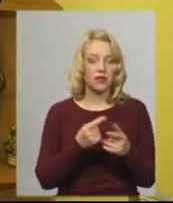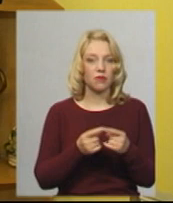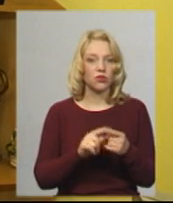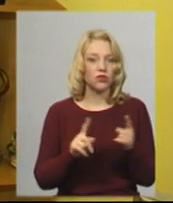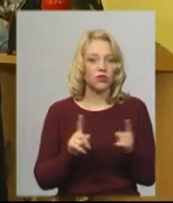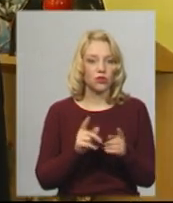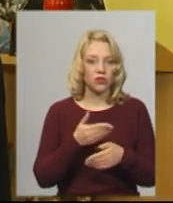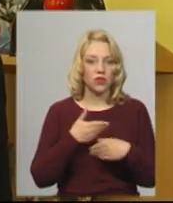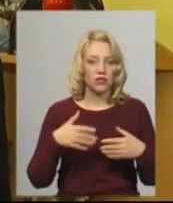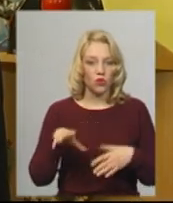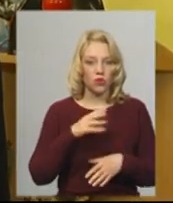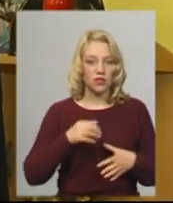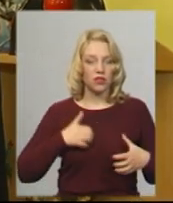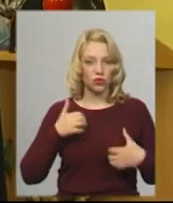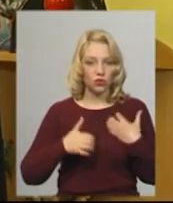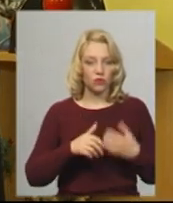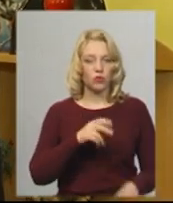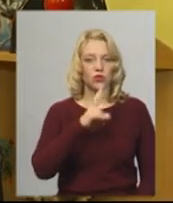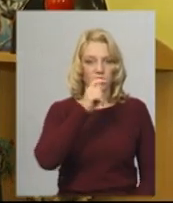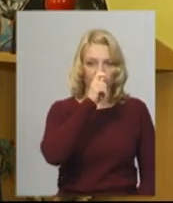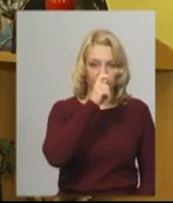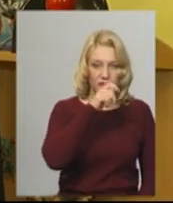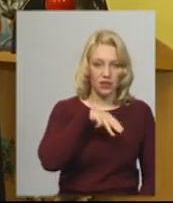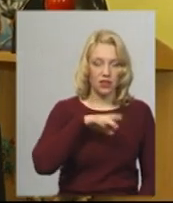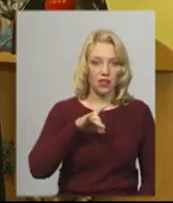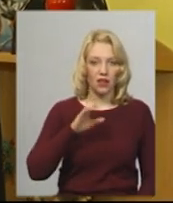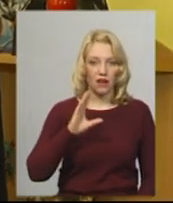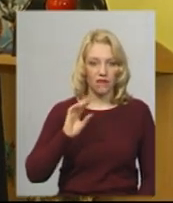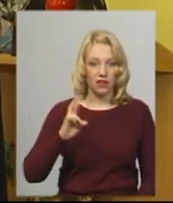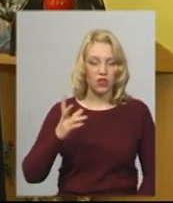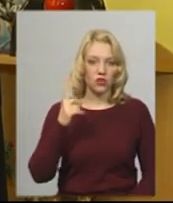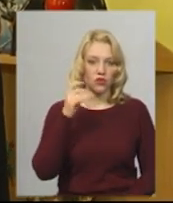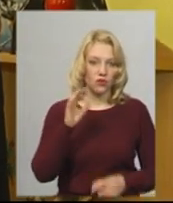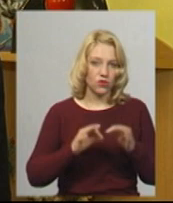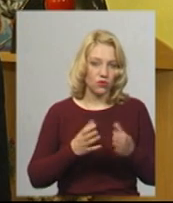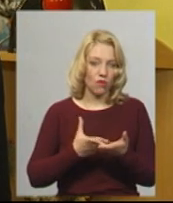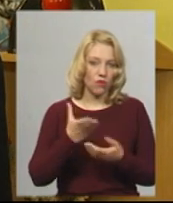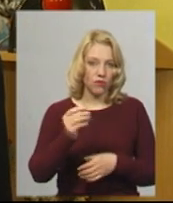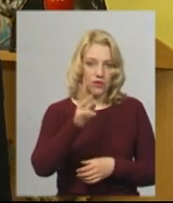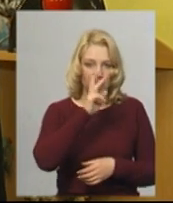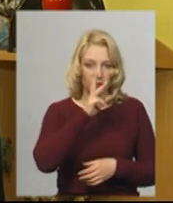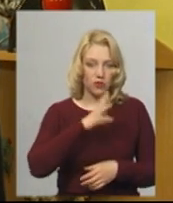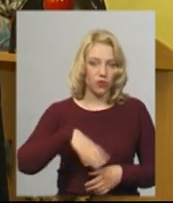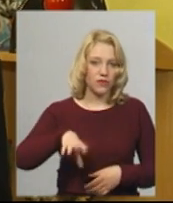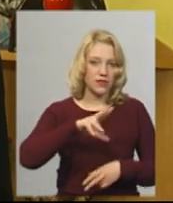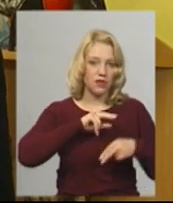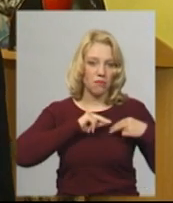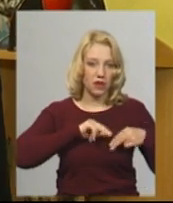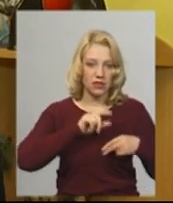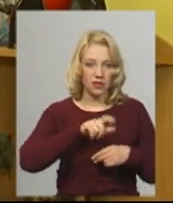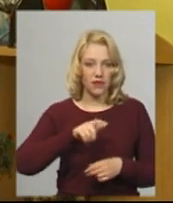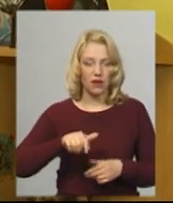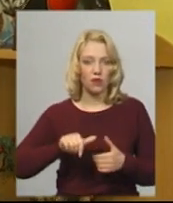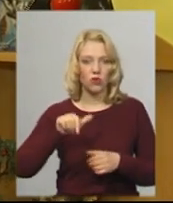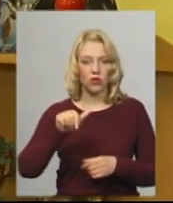всіх турбує. І в квітні, і в травні ми 100% виплачуємо заробітну платну всім працівникам. Крім того,